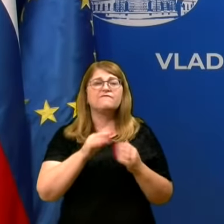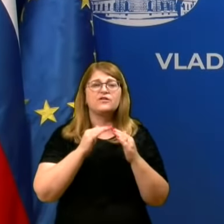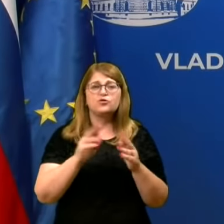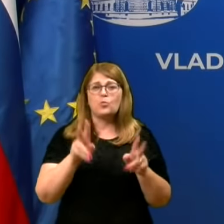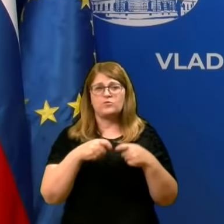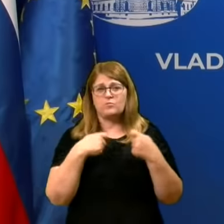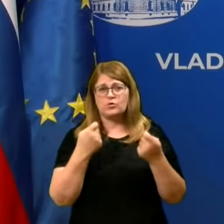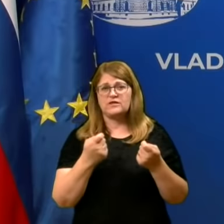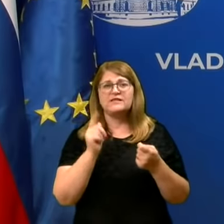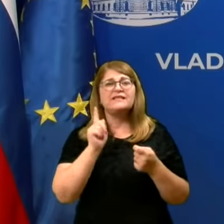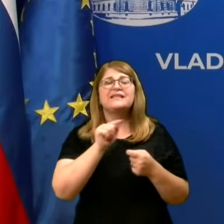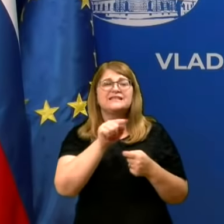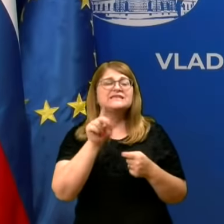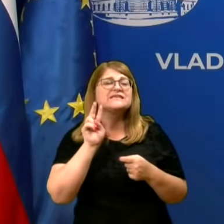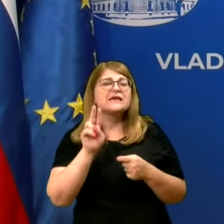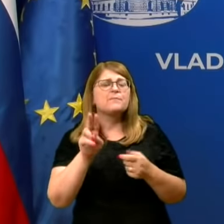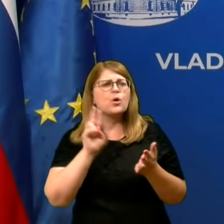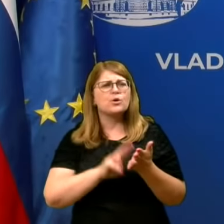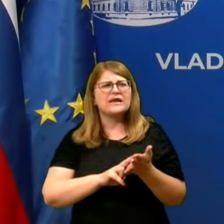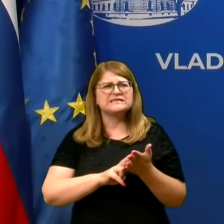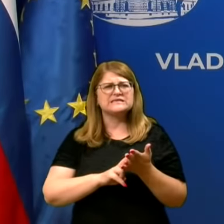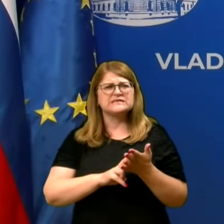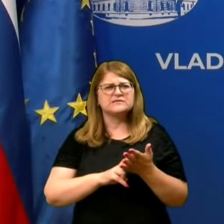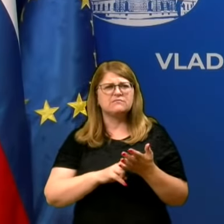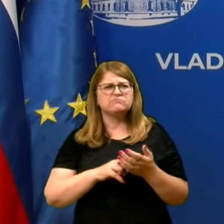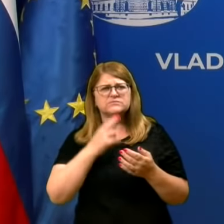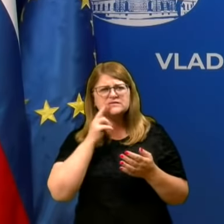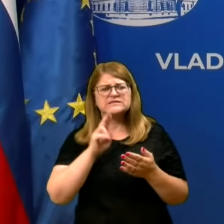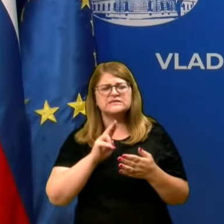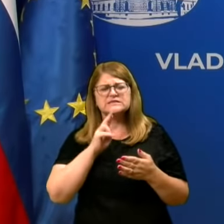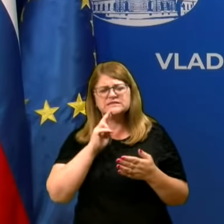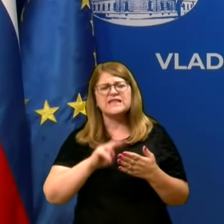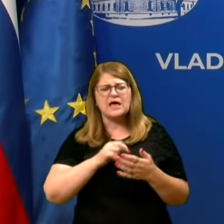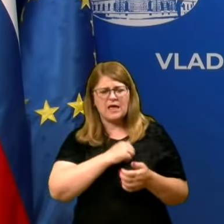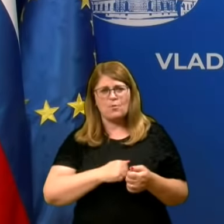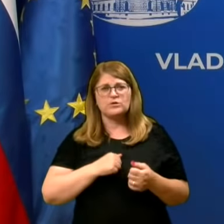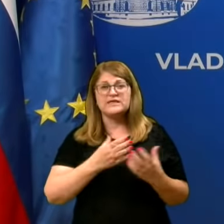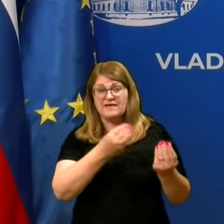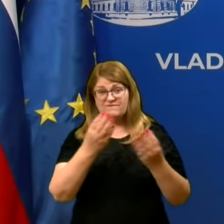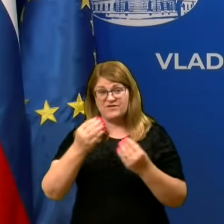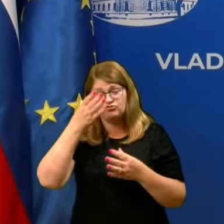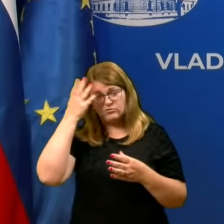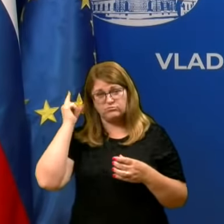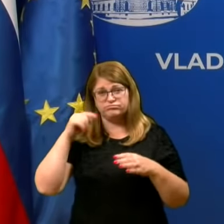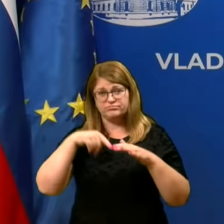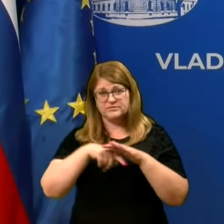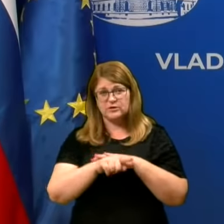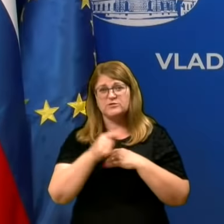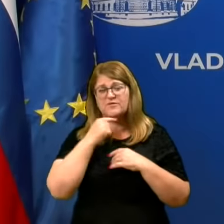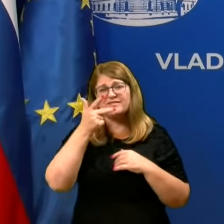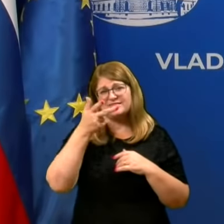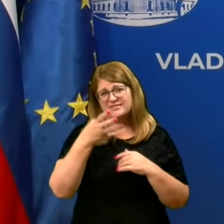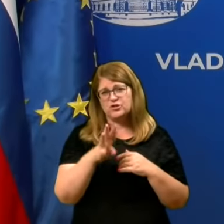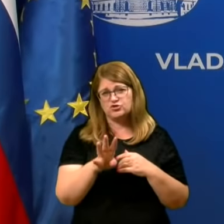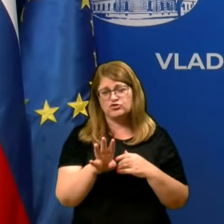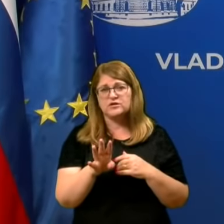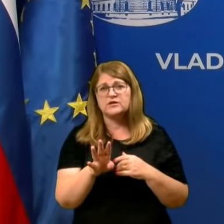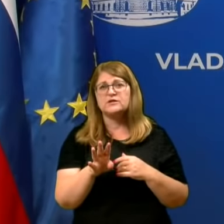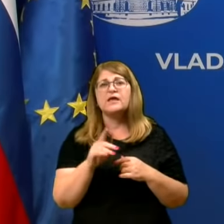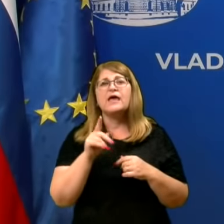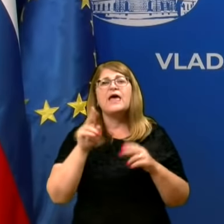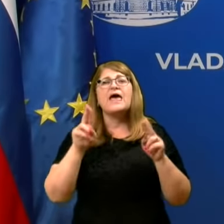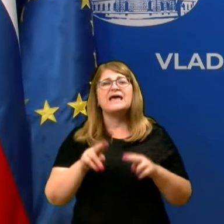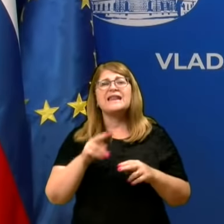in pa tisti, ki imajo pač resne znake bolezni. Večina stanovalcev v teh inštitucij, to je tričotrtine tih resnih znakov